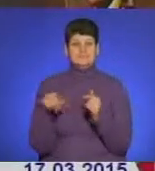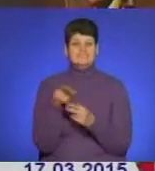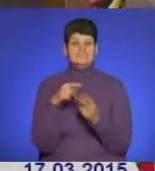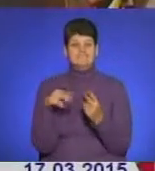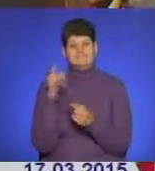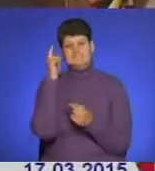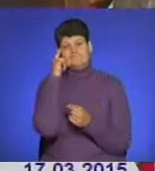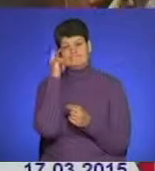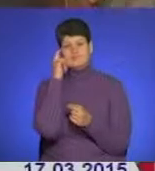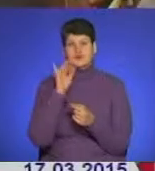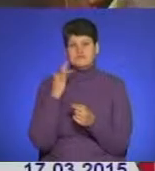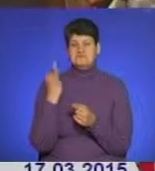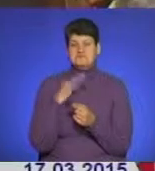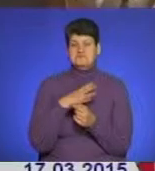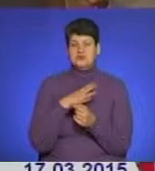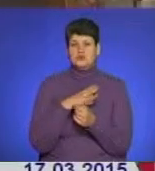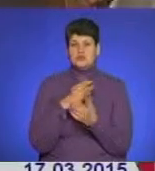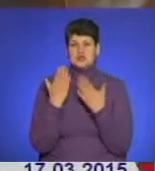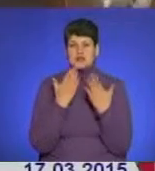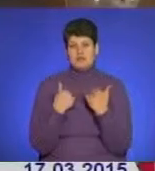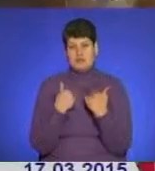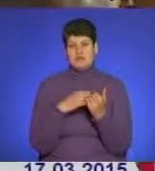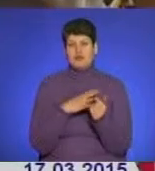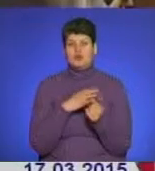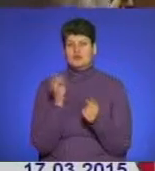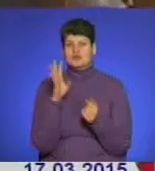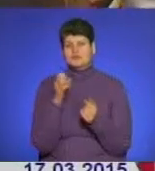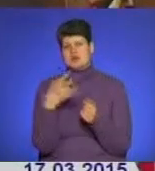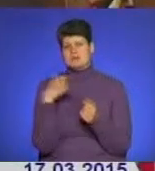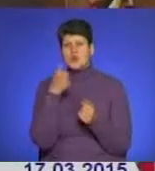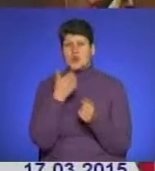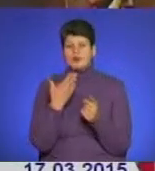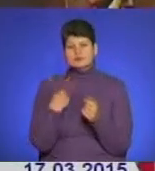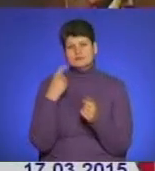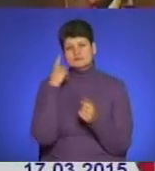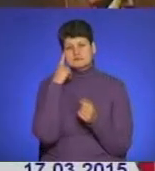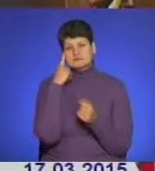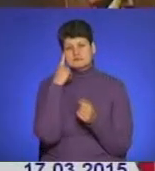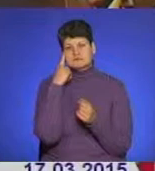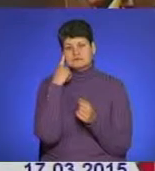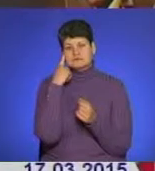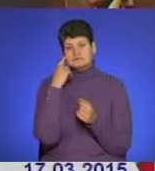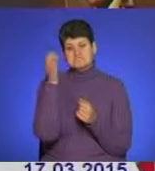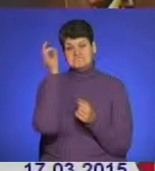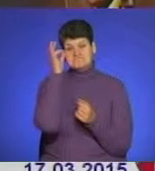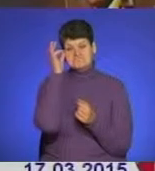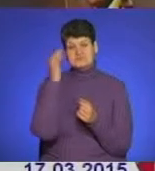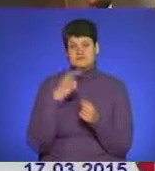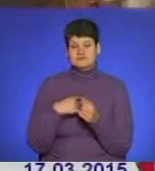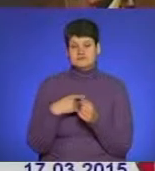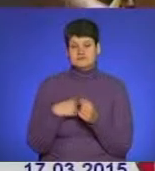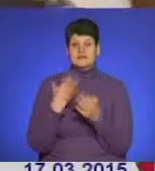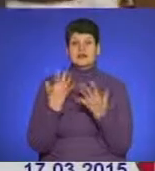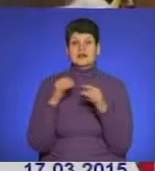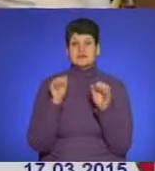думав, що б мені було цікаво прочитати, коли мені було 14-15 років. Я думав, думав, згадав себе такого, наскільки